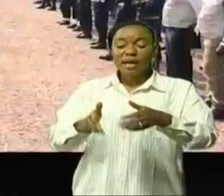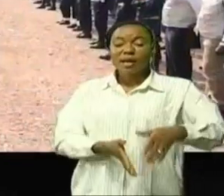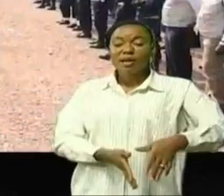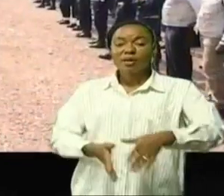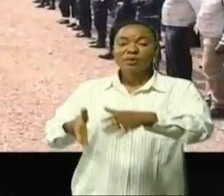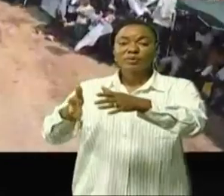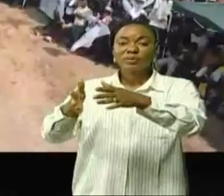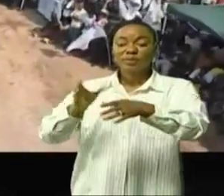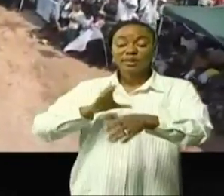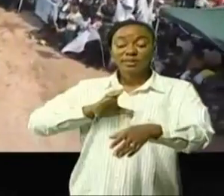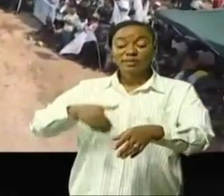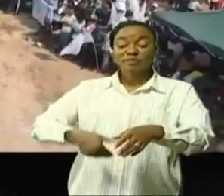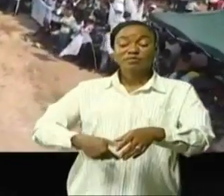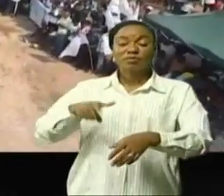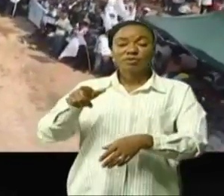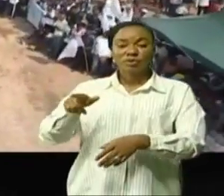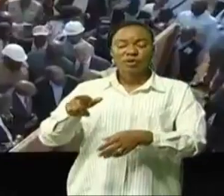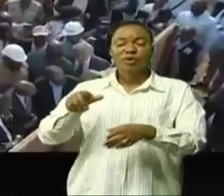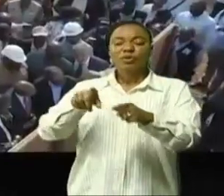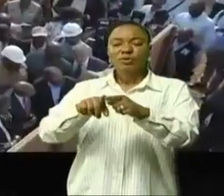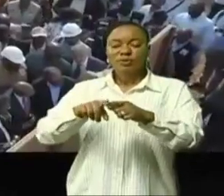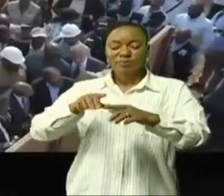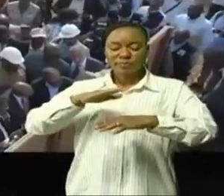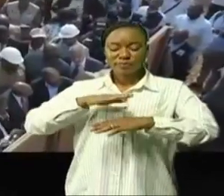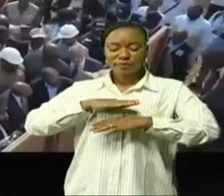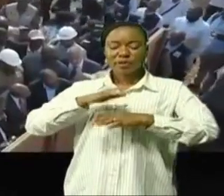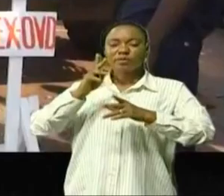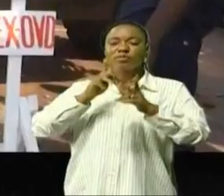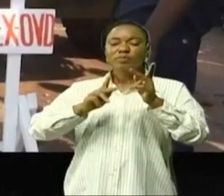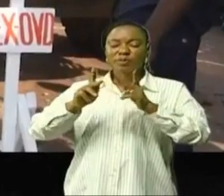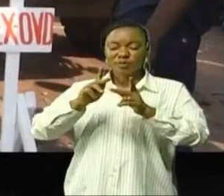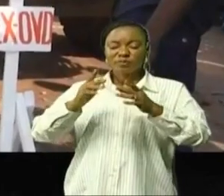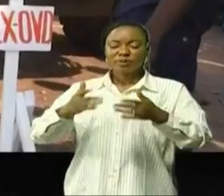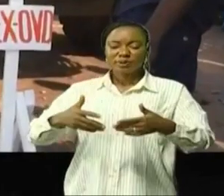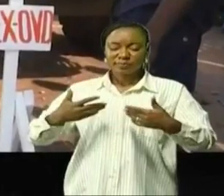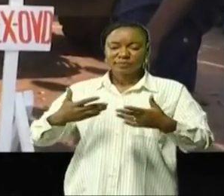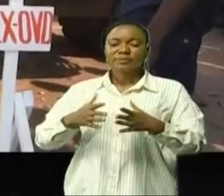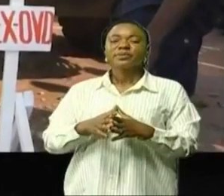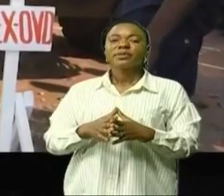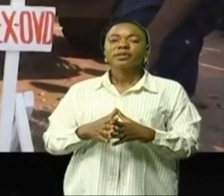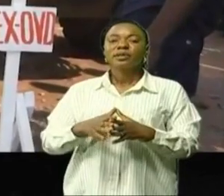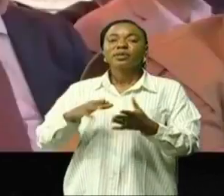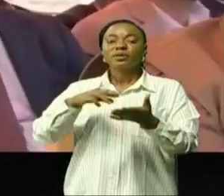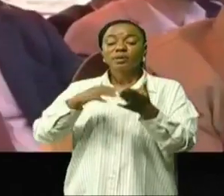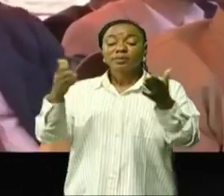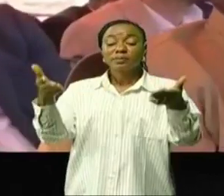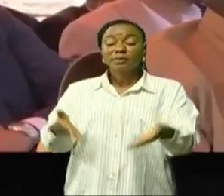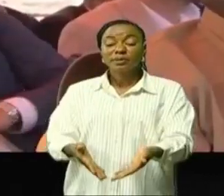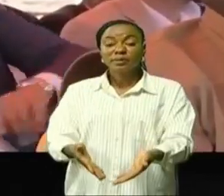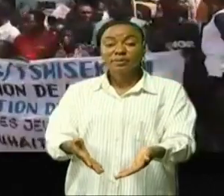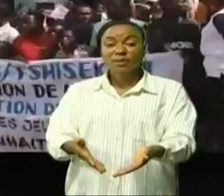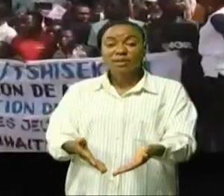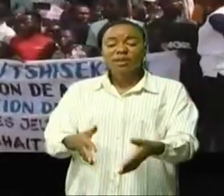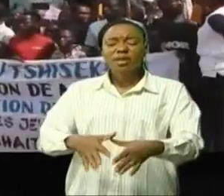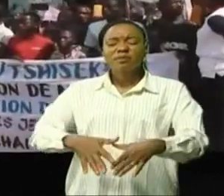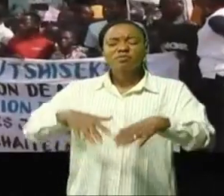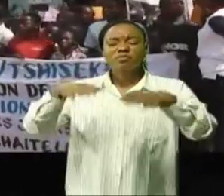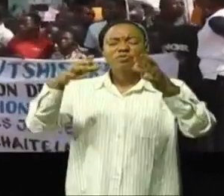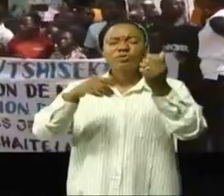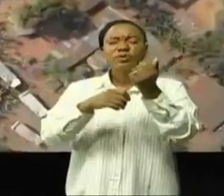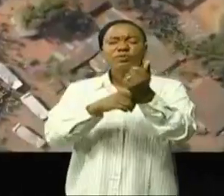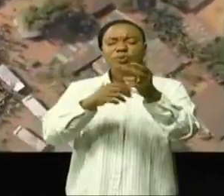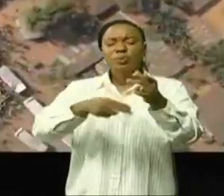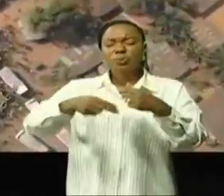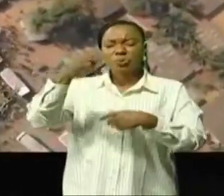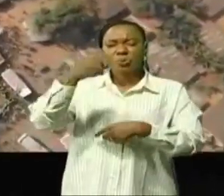rond-point Hosanna à la grande satisfaction de la population en liesse c'était en présence de plusieurs personnalités